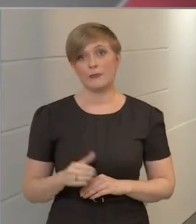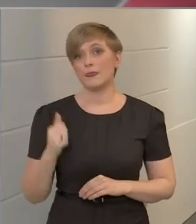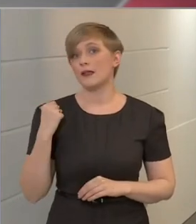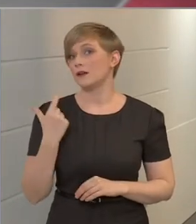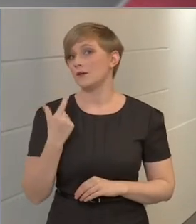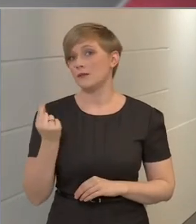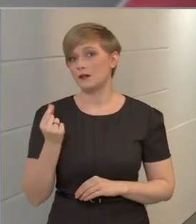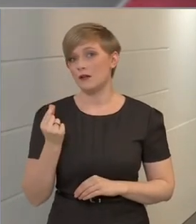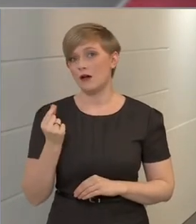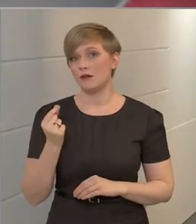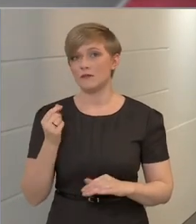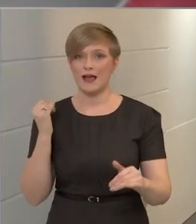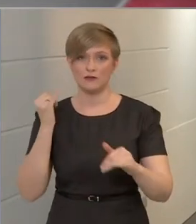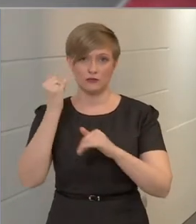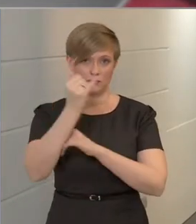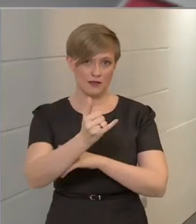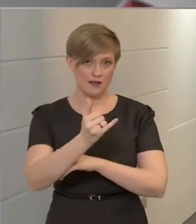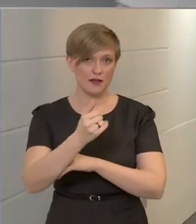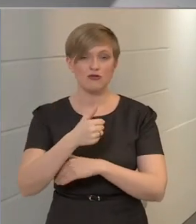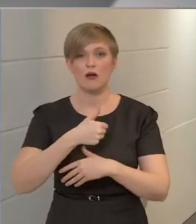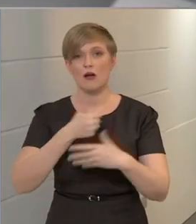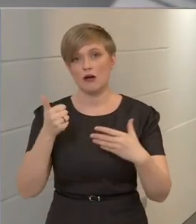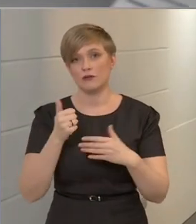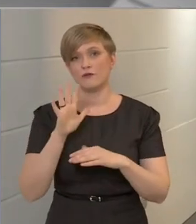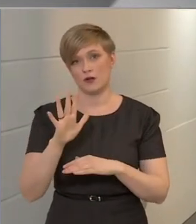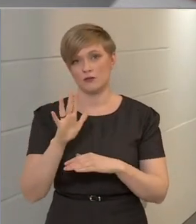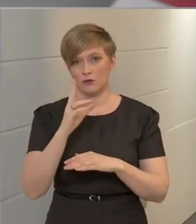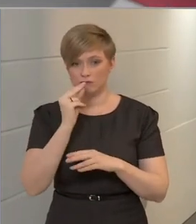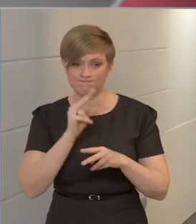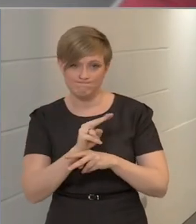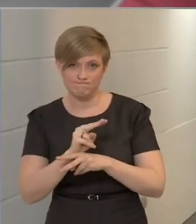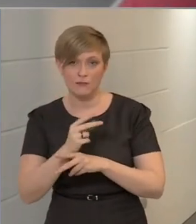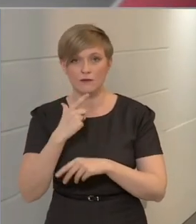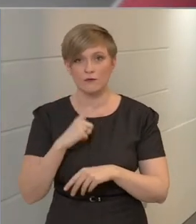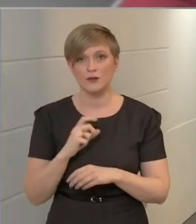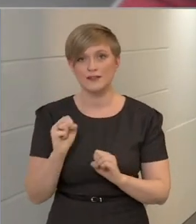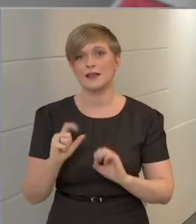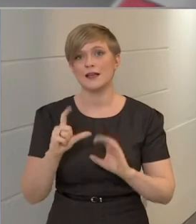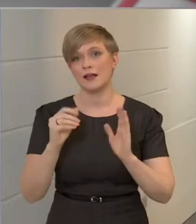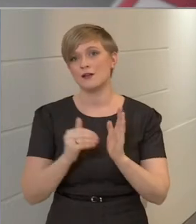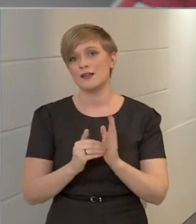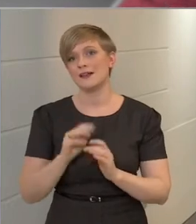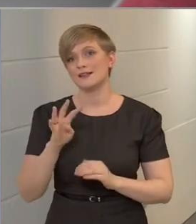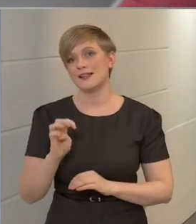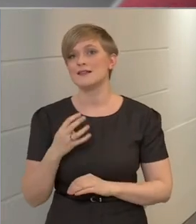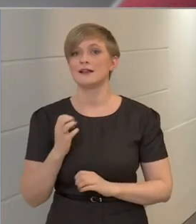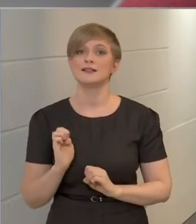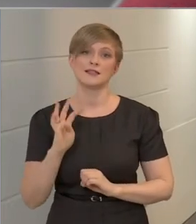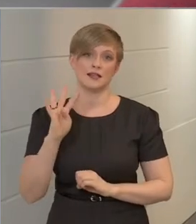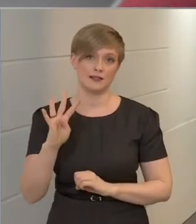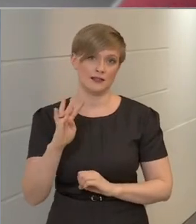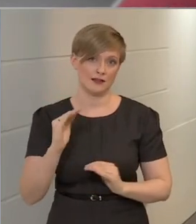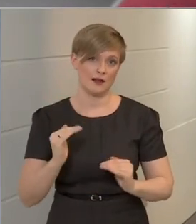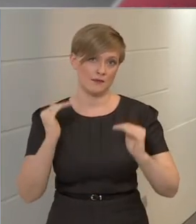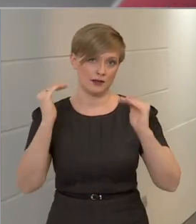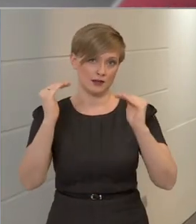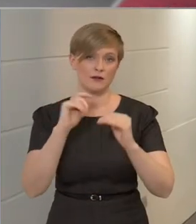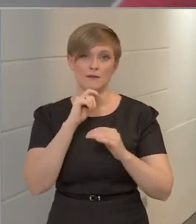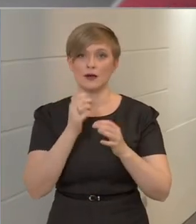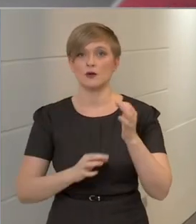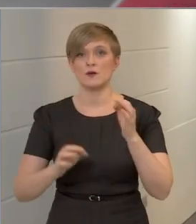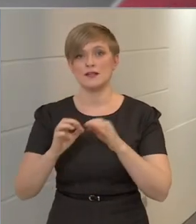tegnapi napon a korridorokon 65 rendőrintészkedést végeztünk, így 12.414-re emelkedett a